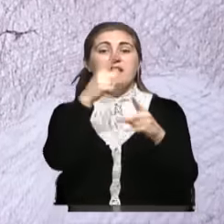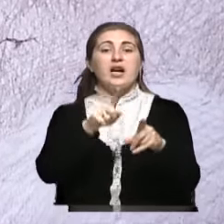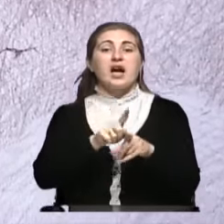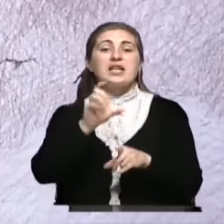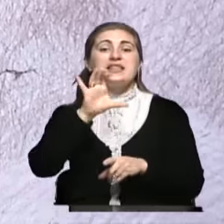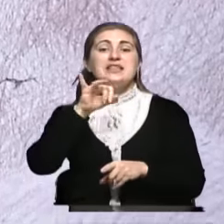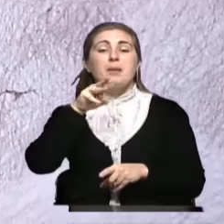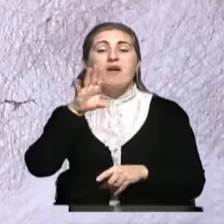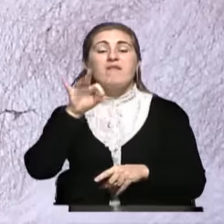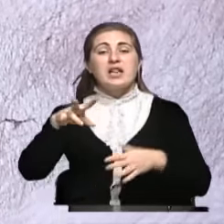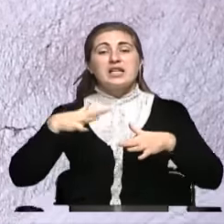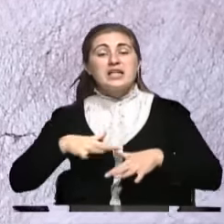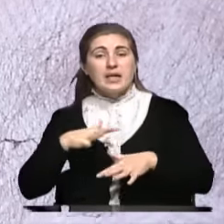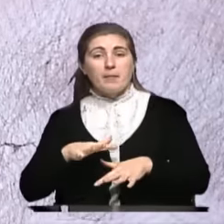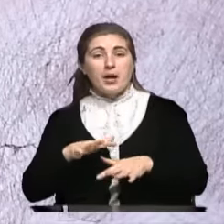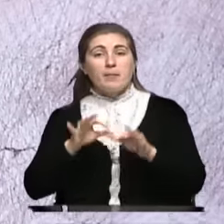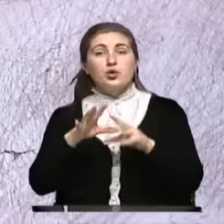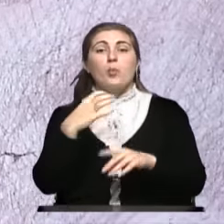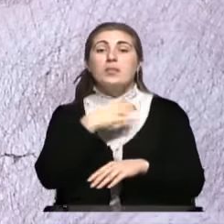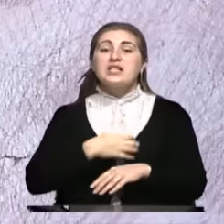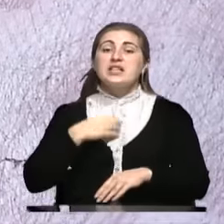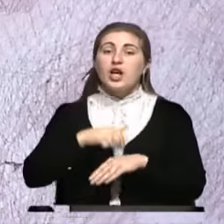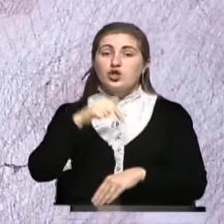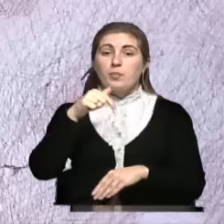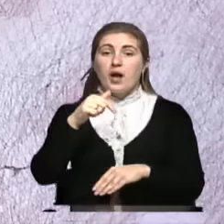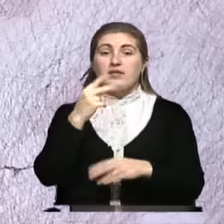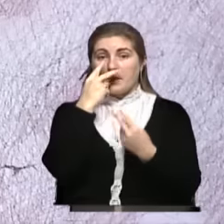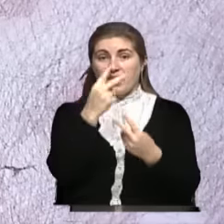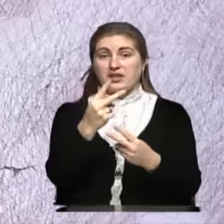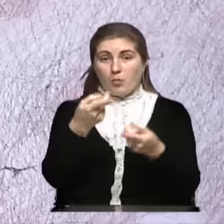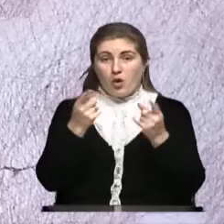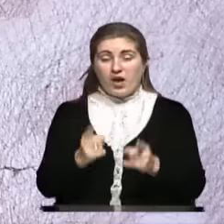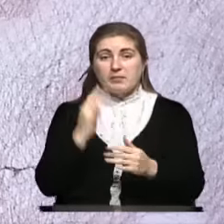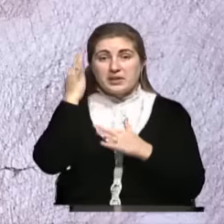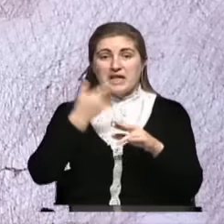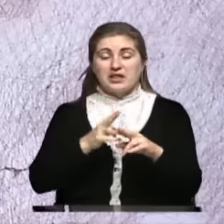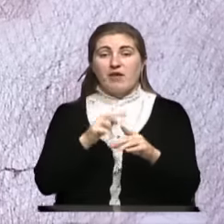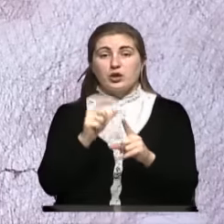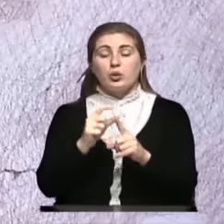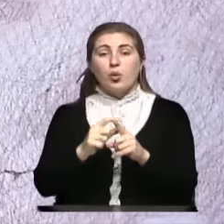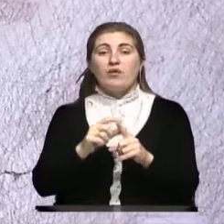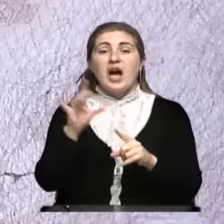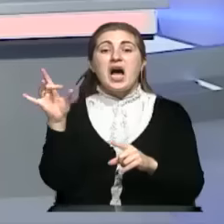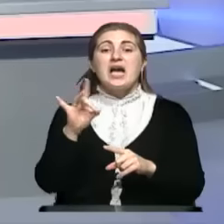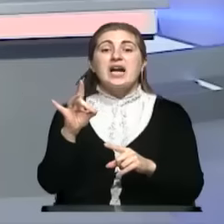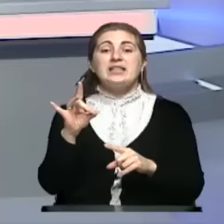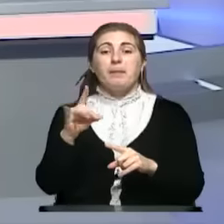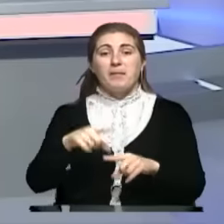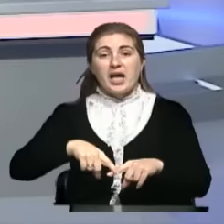Крыма, причем значима и заметна в буквальном смысле этого слова. Размеры этого